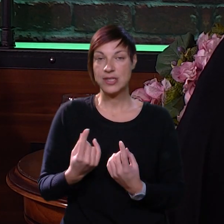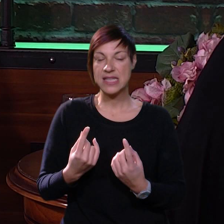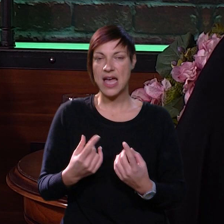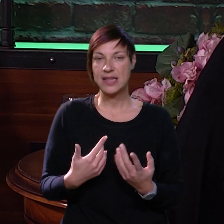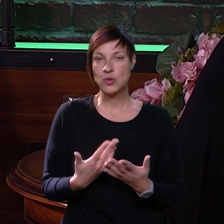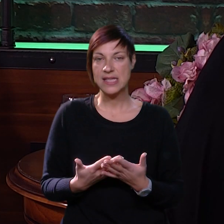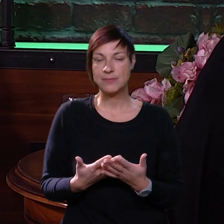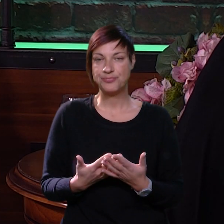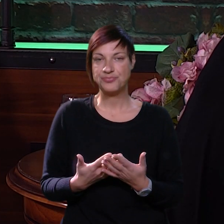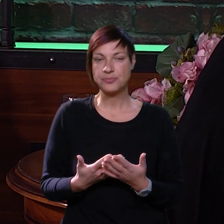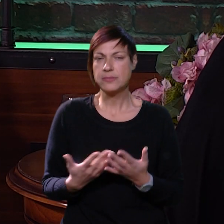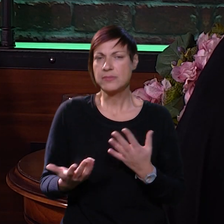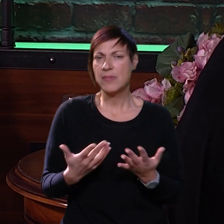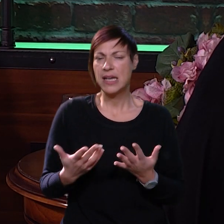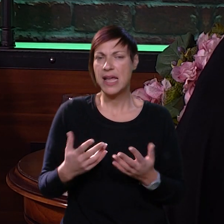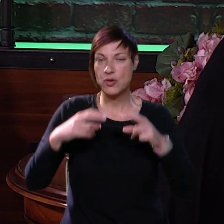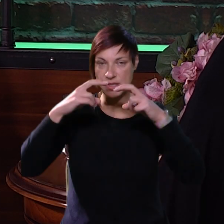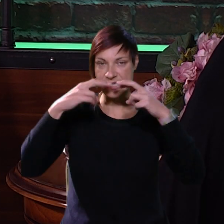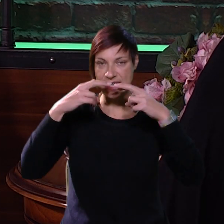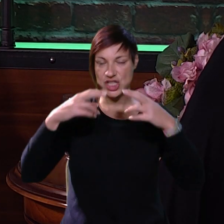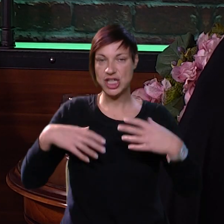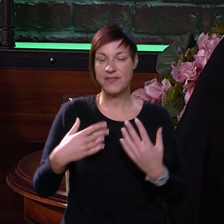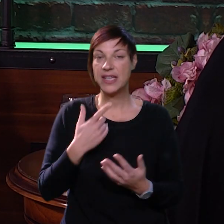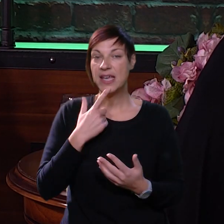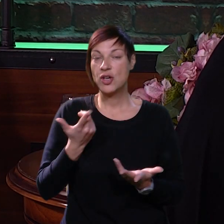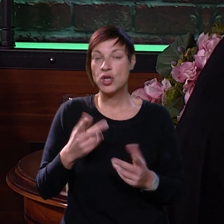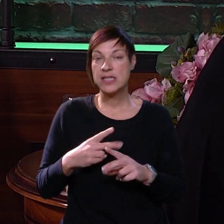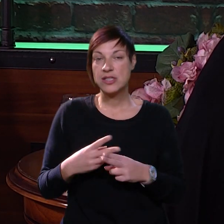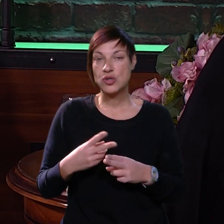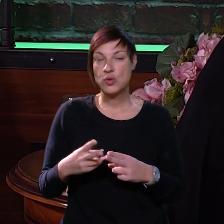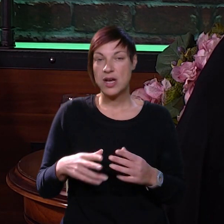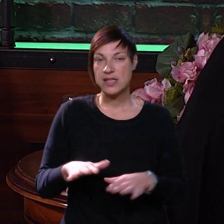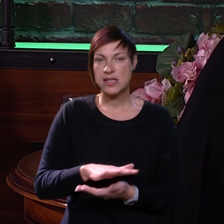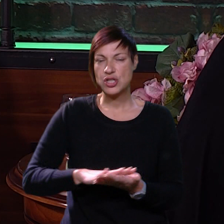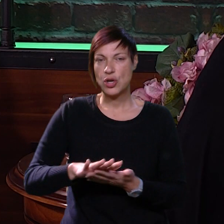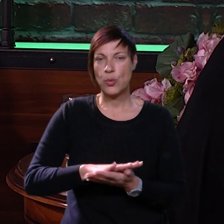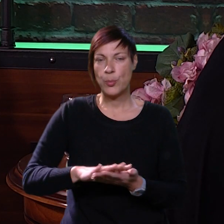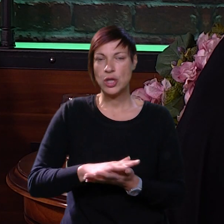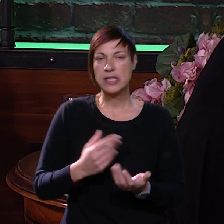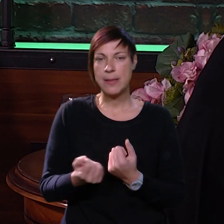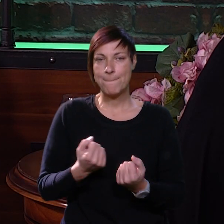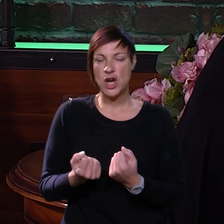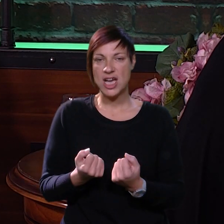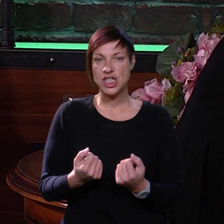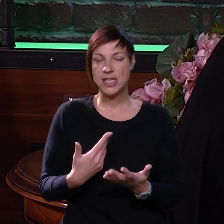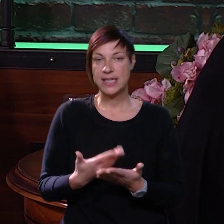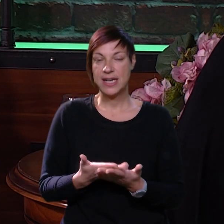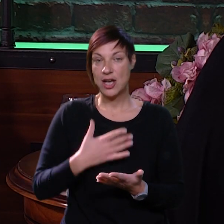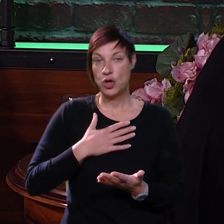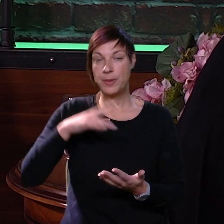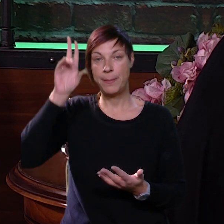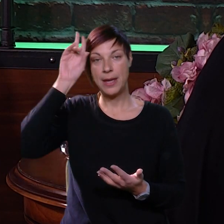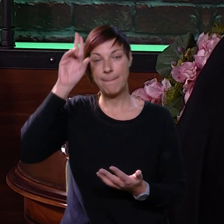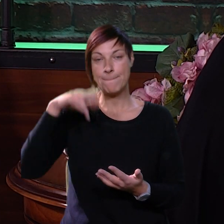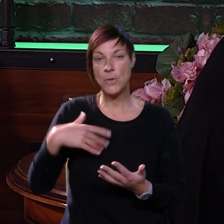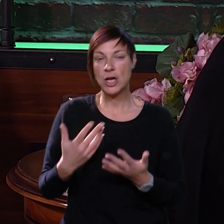statusa, ali i neko israživanje zapravo koji su razlozi u podlozi tog ponašanja. Jer